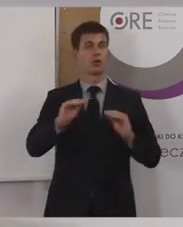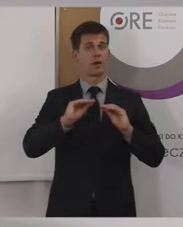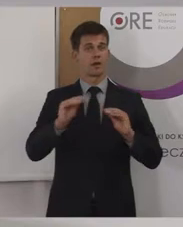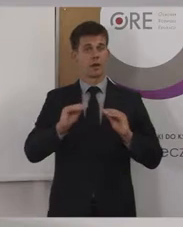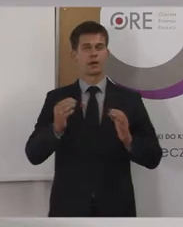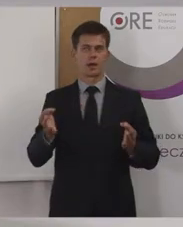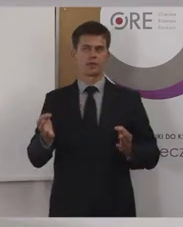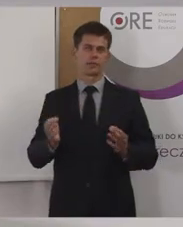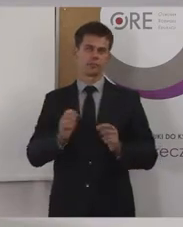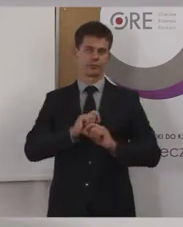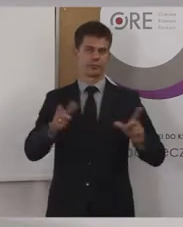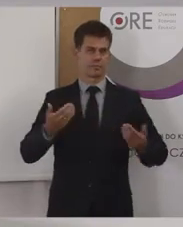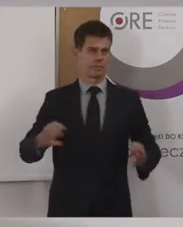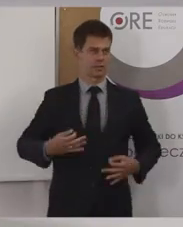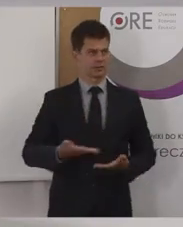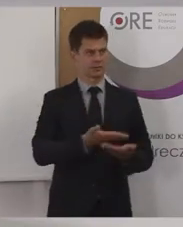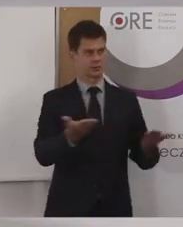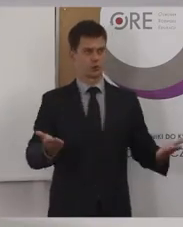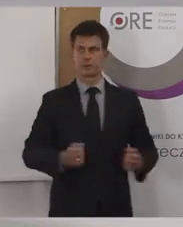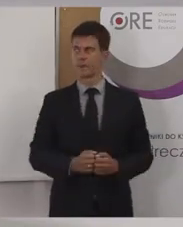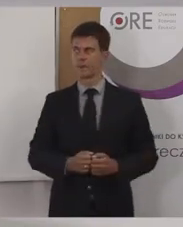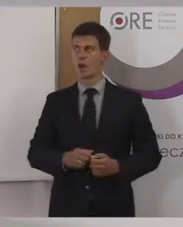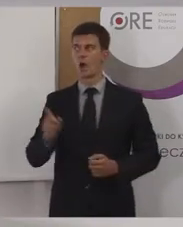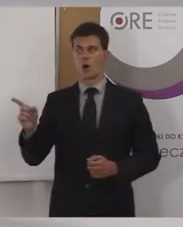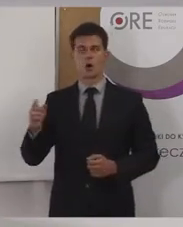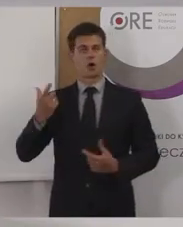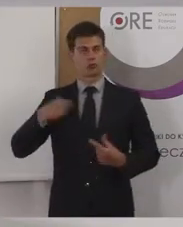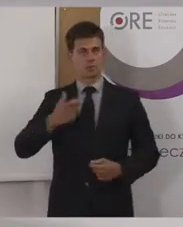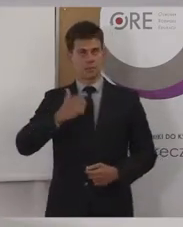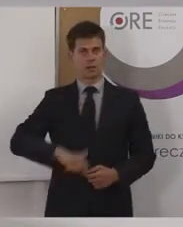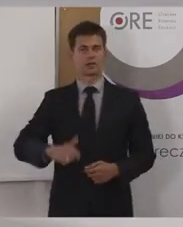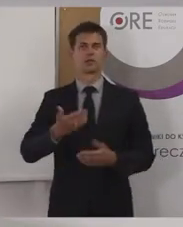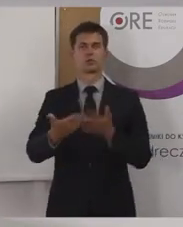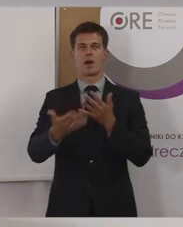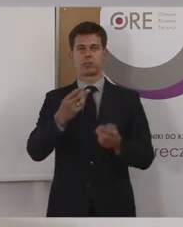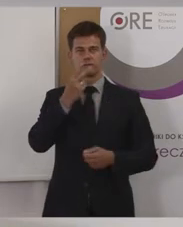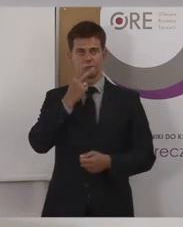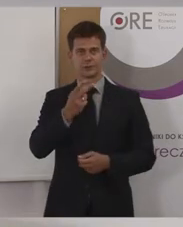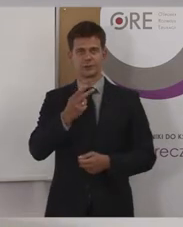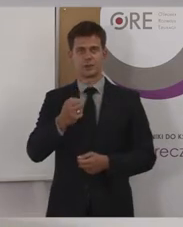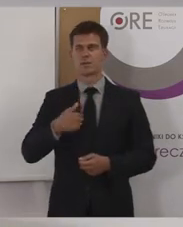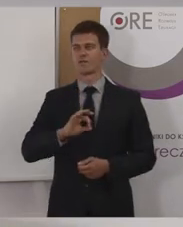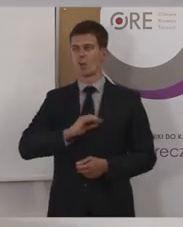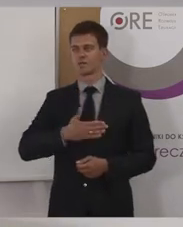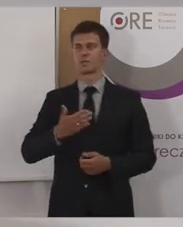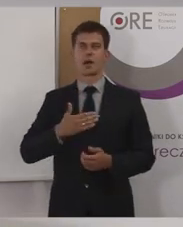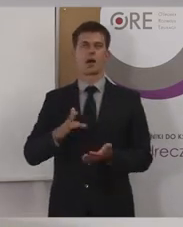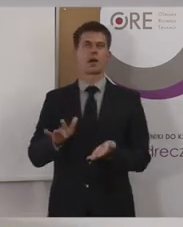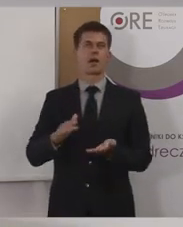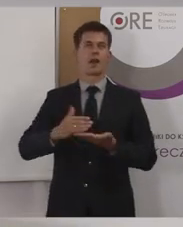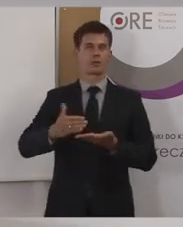autorów e-podręczników. Ja jestem osobą słabowidzącą, z tego względu posługuję się tutaj akurat laptopem, który